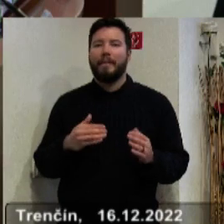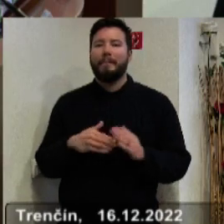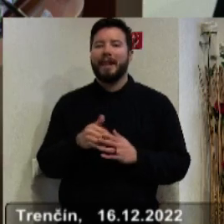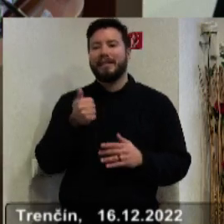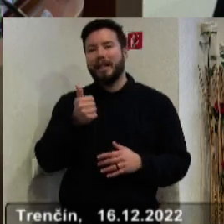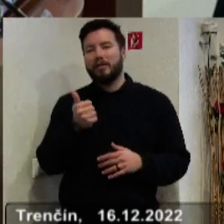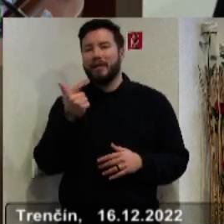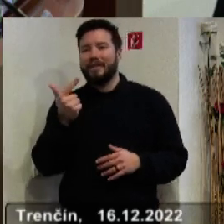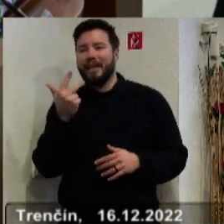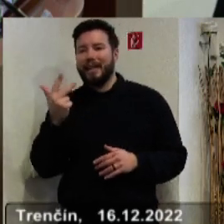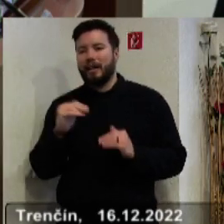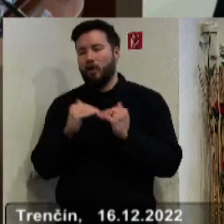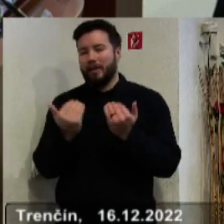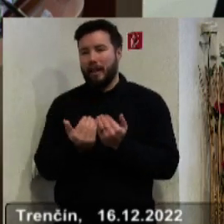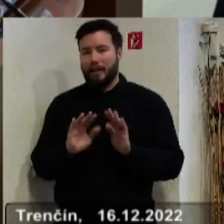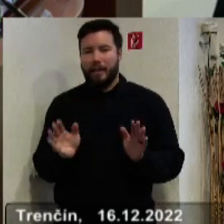oddelenia.